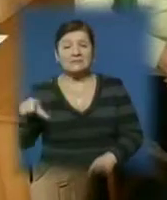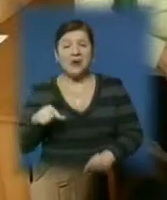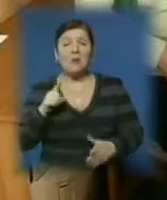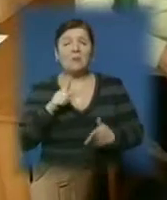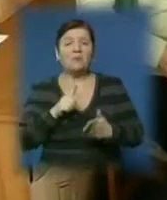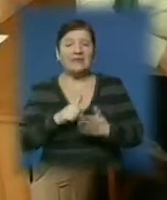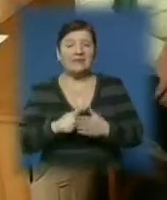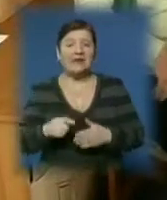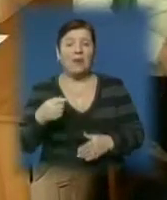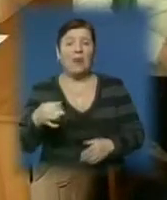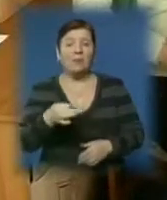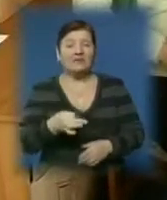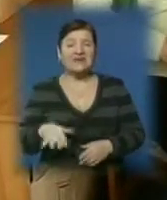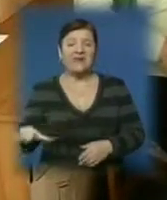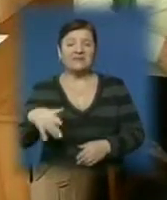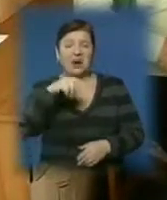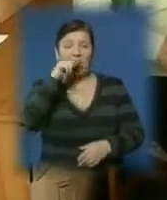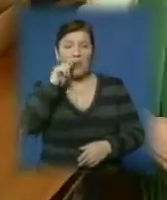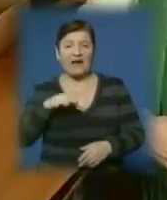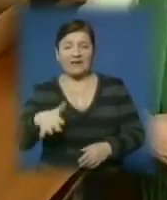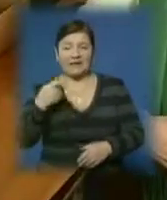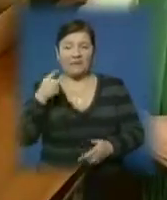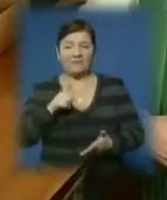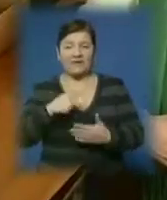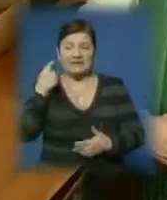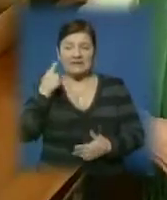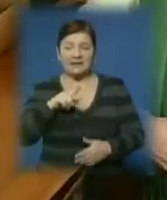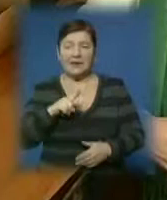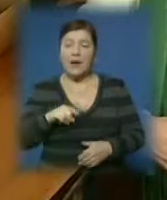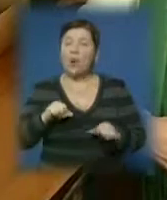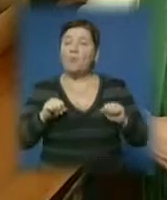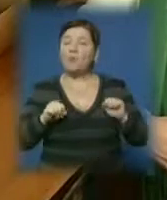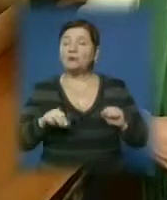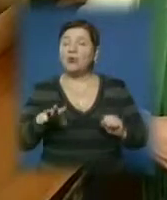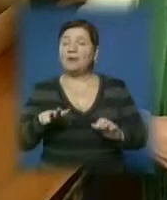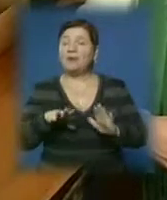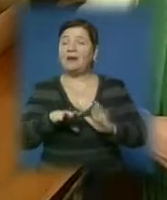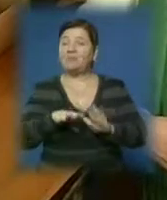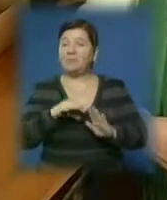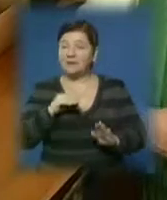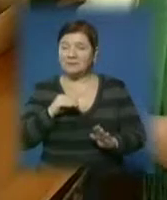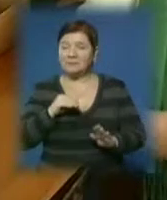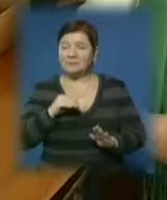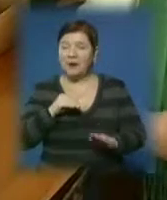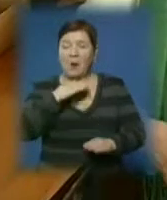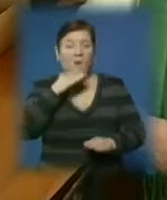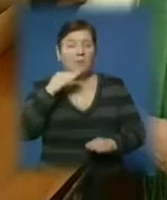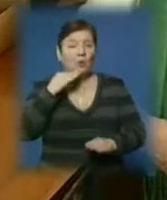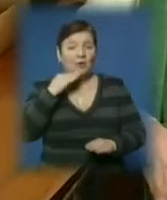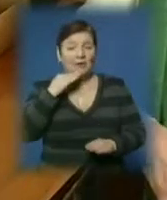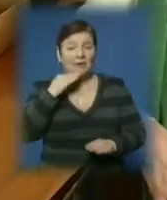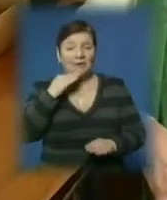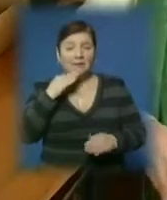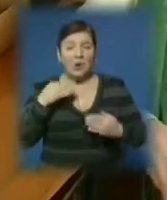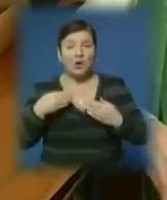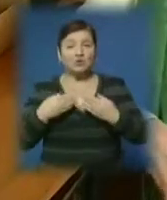знати не лише область, але й вся країна. Можна було виборати багато сюжетів,